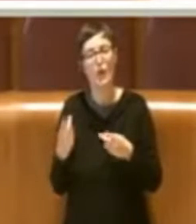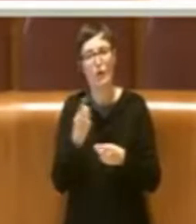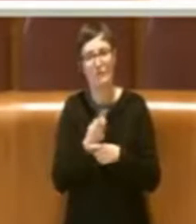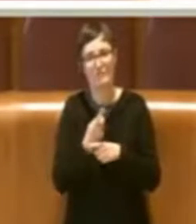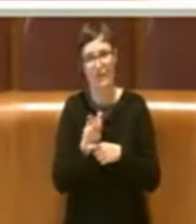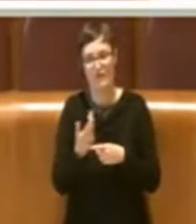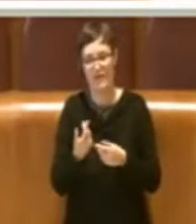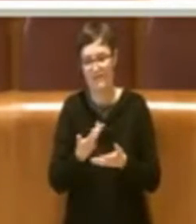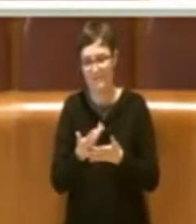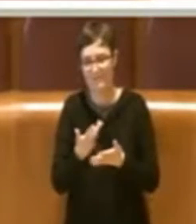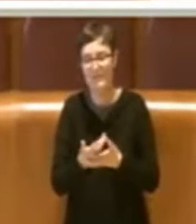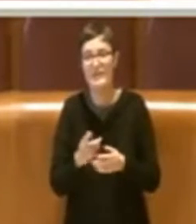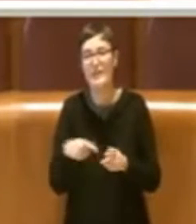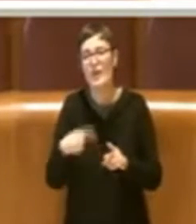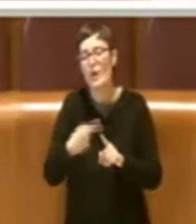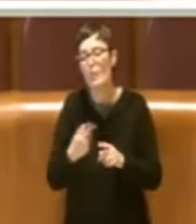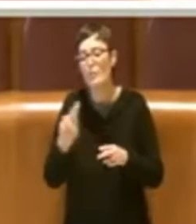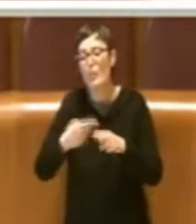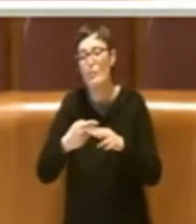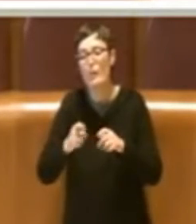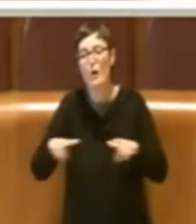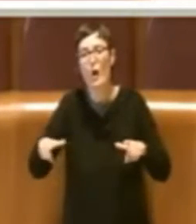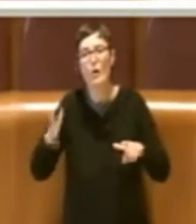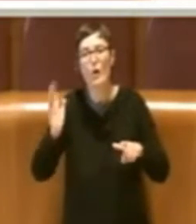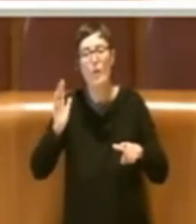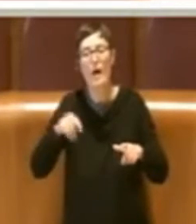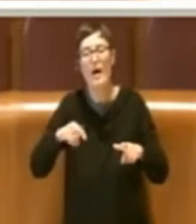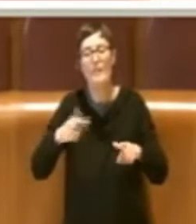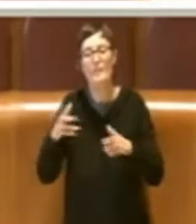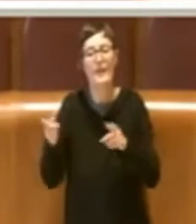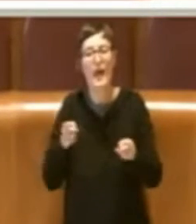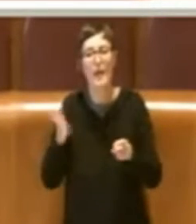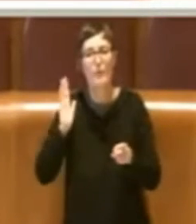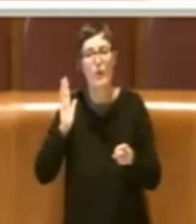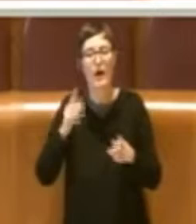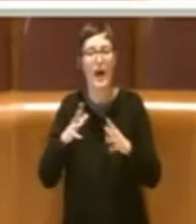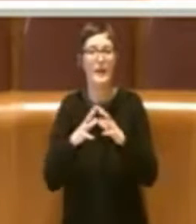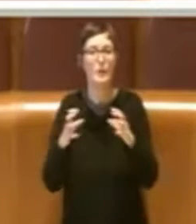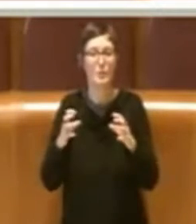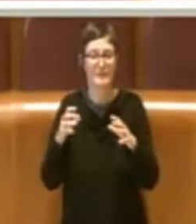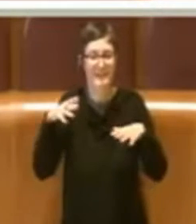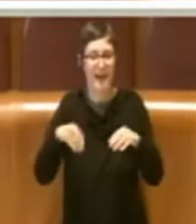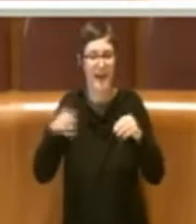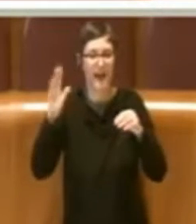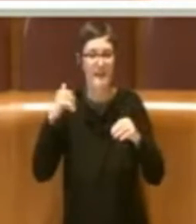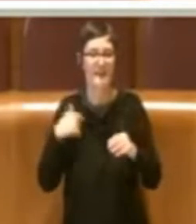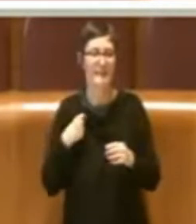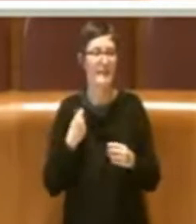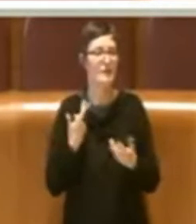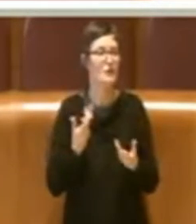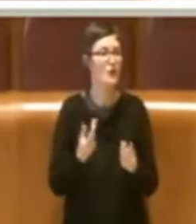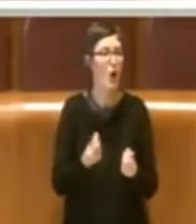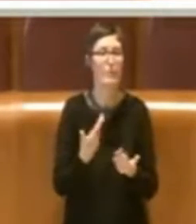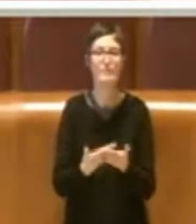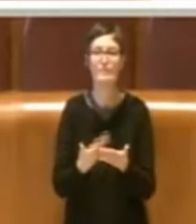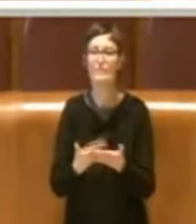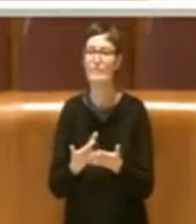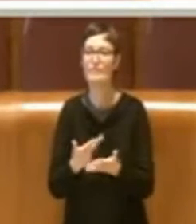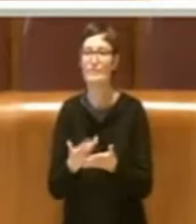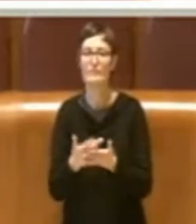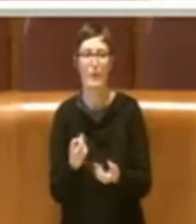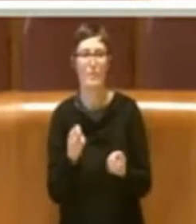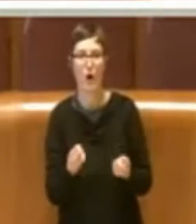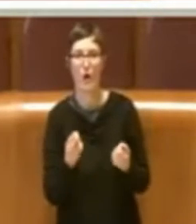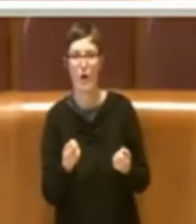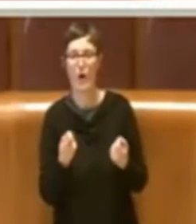grandi racconti a Roma di quella che è l'epoca industriale, la prima epoca industriale e quindi quello per cui si sta muovendo insomma